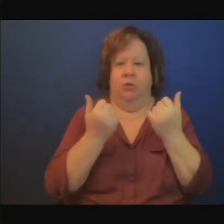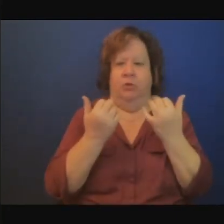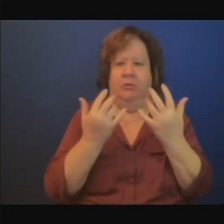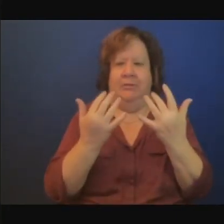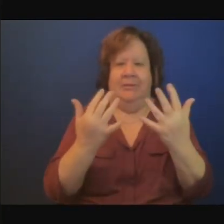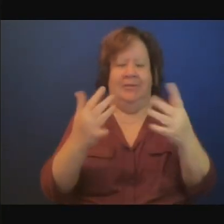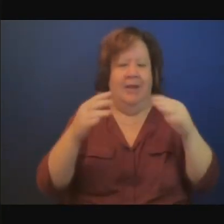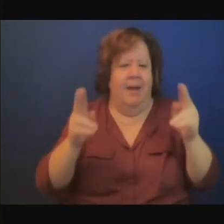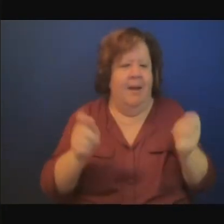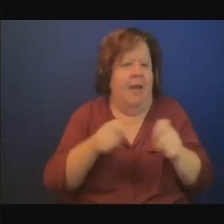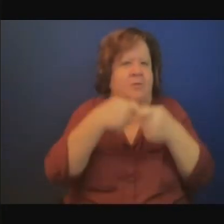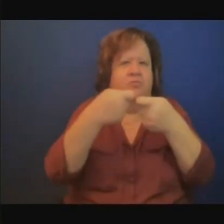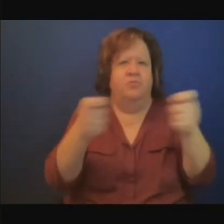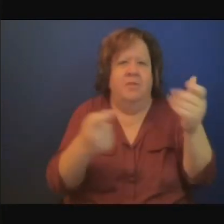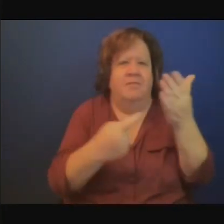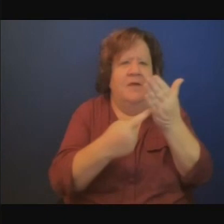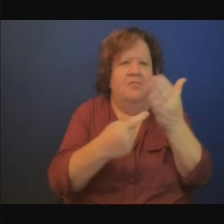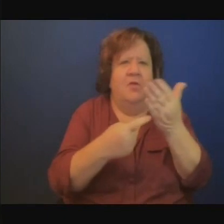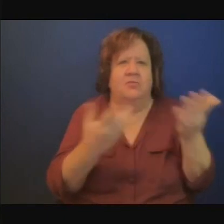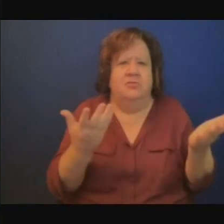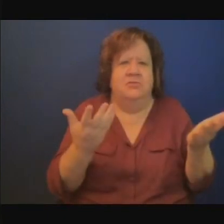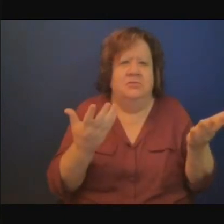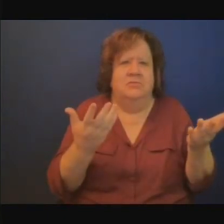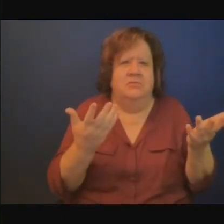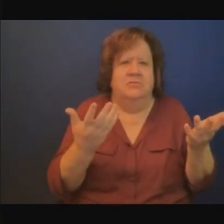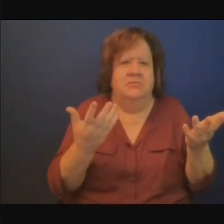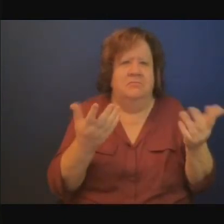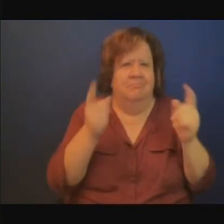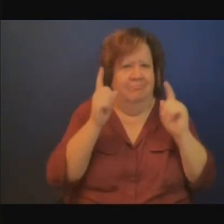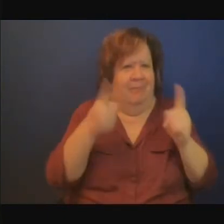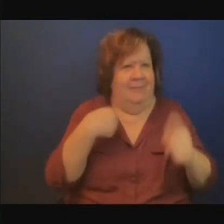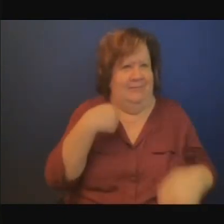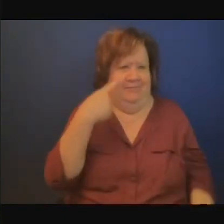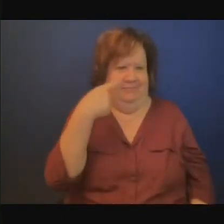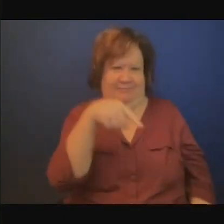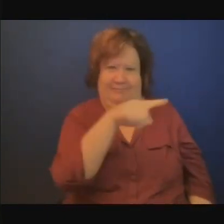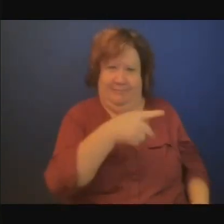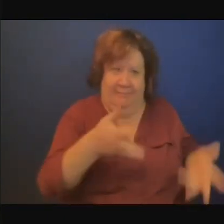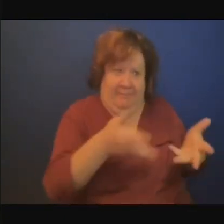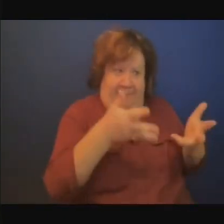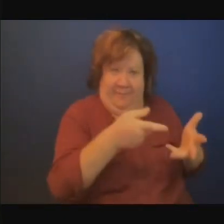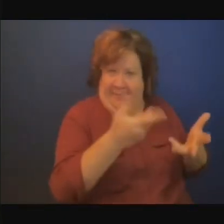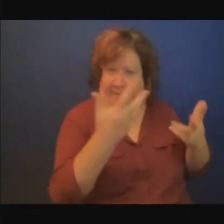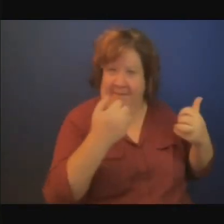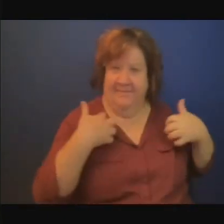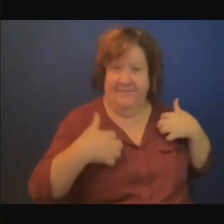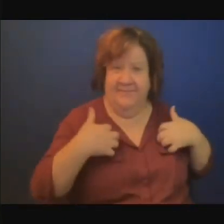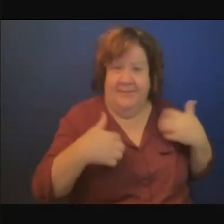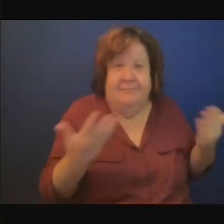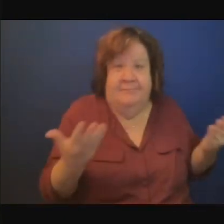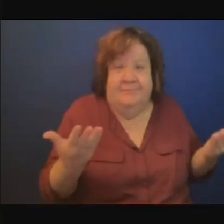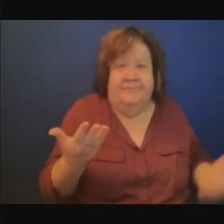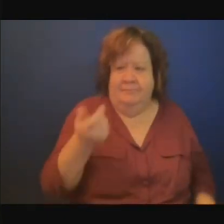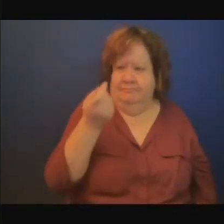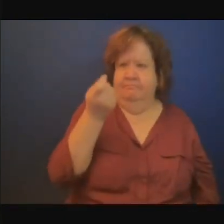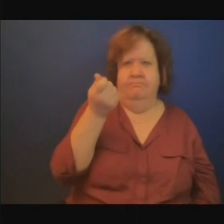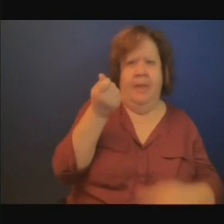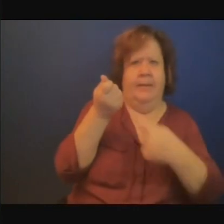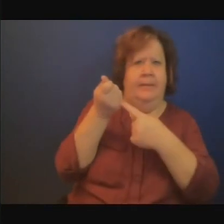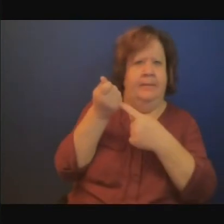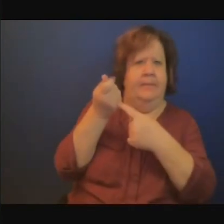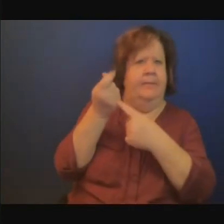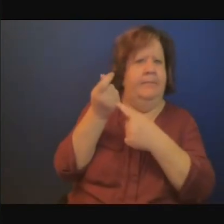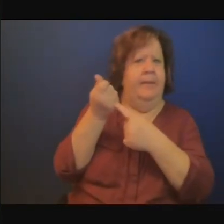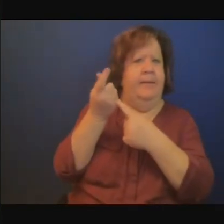vertes. Mais la question qui se pose alors est de savoir comment financer ces transitions, qu'est-ce que les gouvernements font pour assurer cet